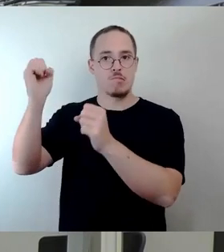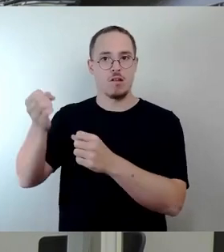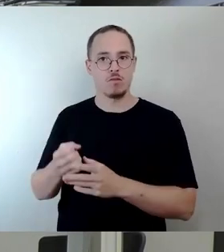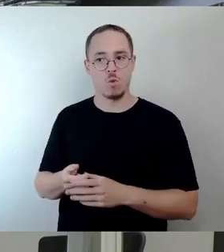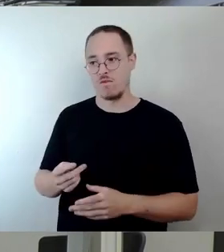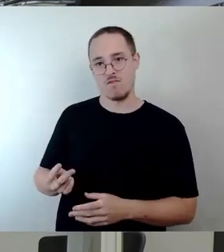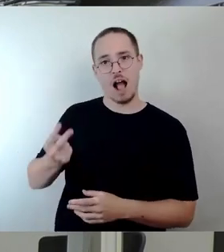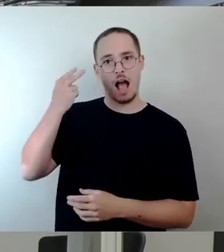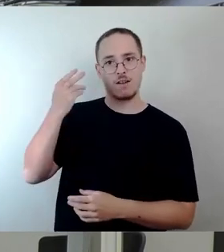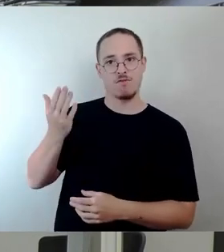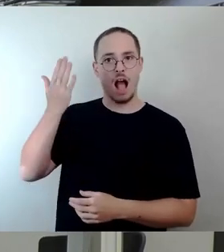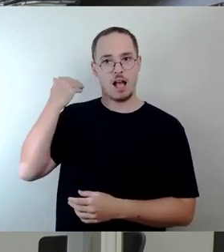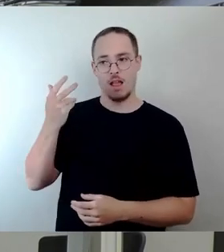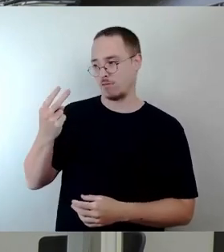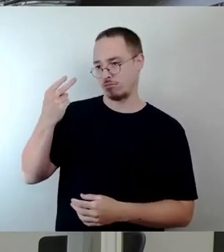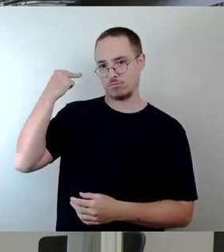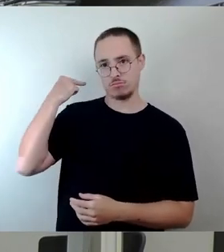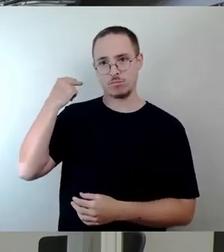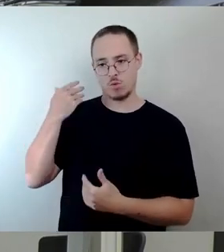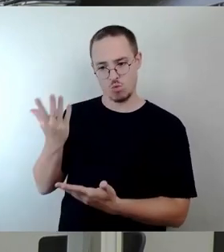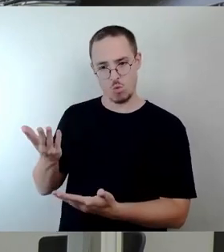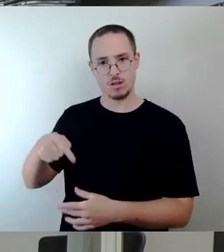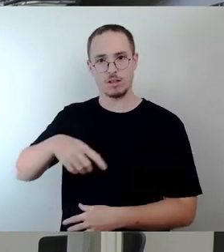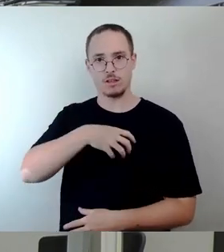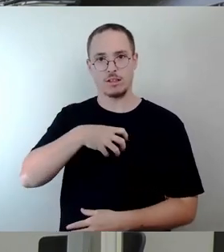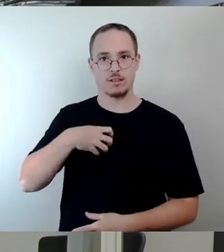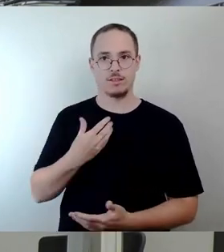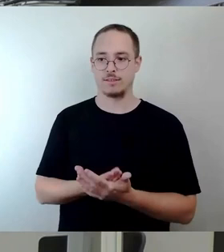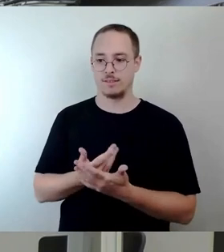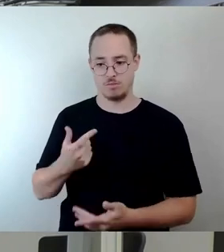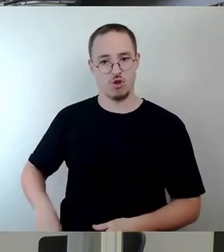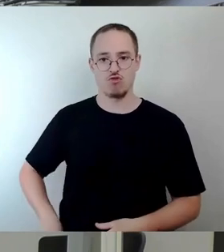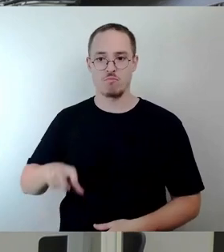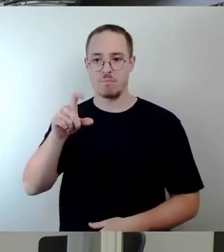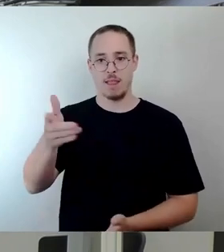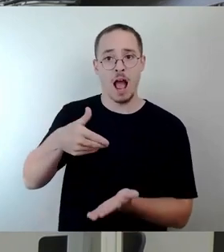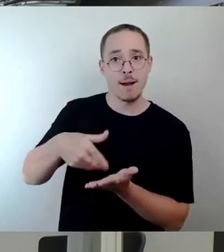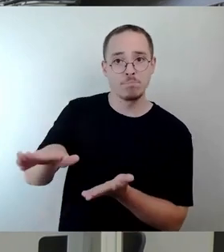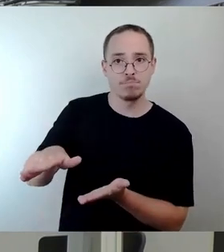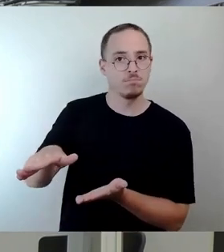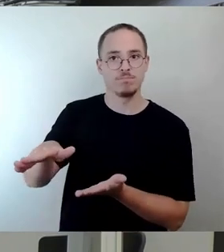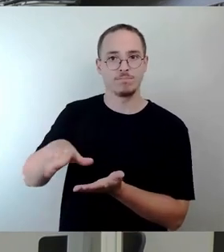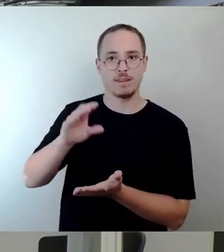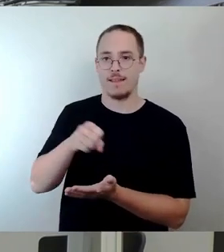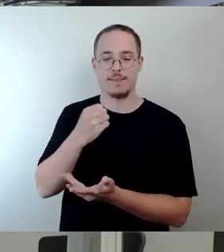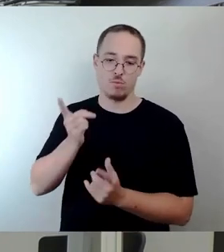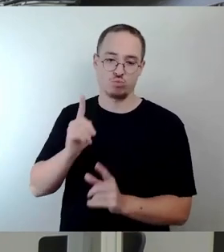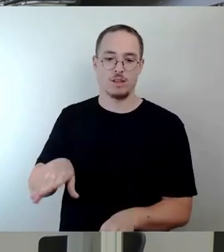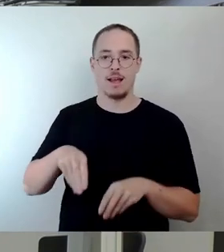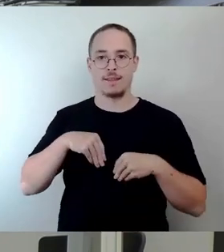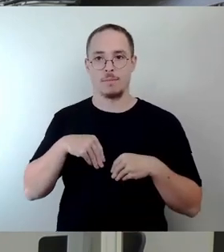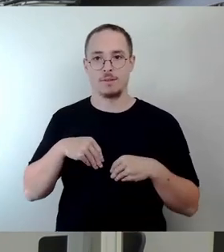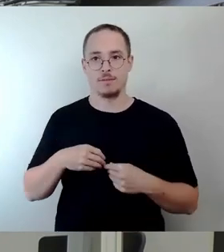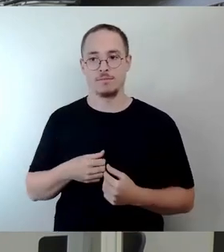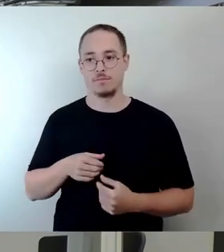Familie Arnold in dieser Stadt hat, können wir diese Spende nicht ablehnen. Das ist einfach ein Fakt. Und diese Spende hat eine Zweckbindung drin.